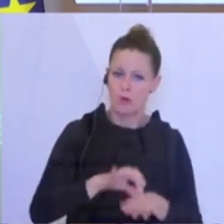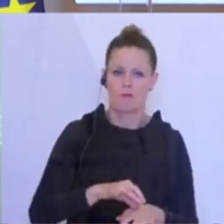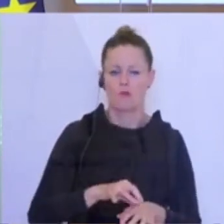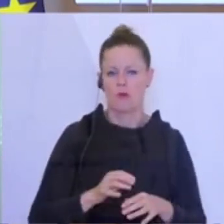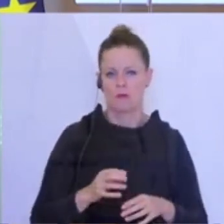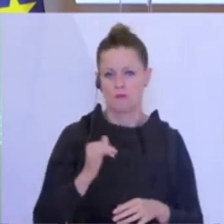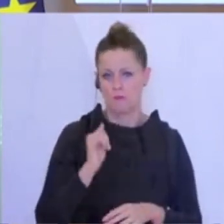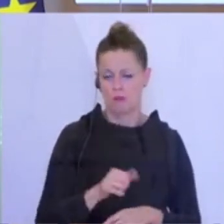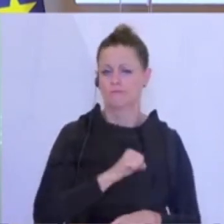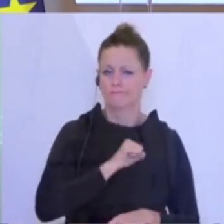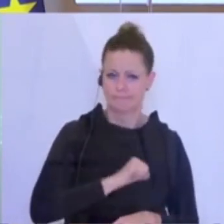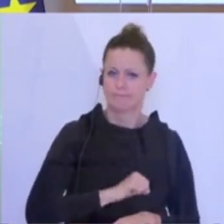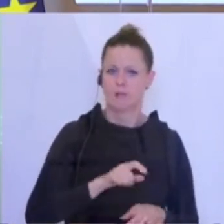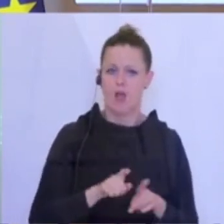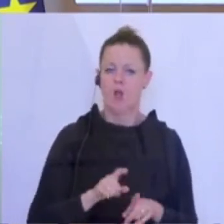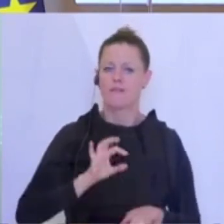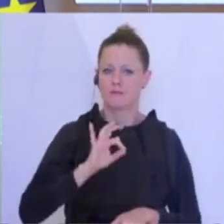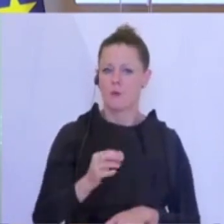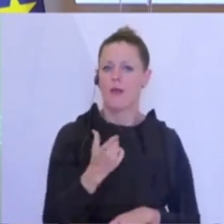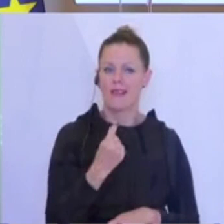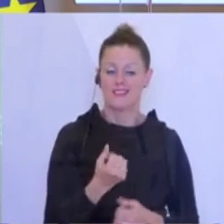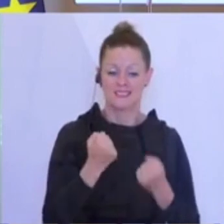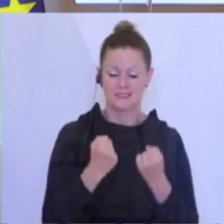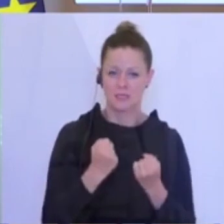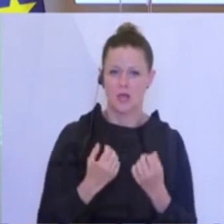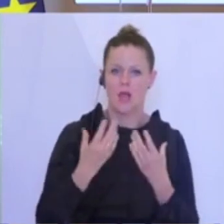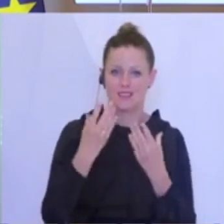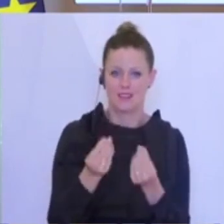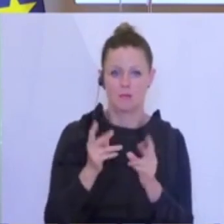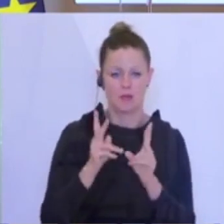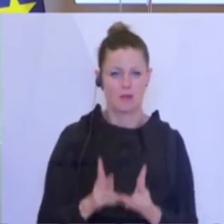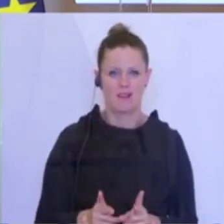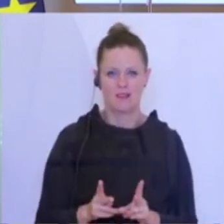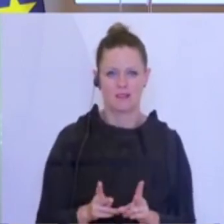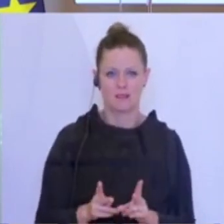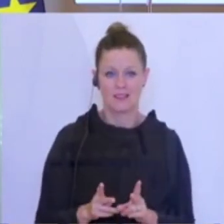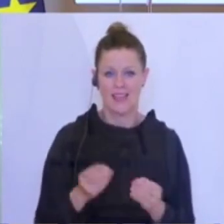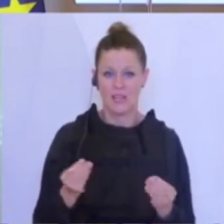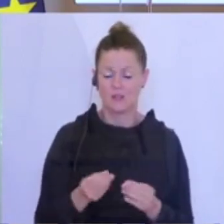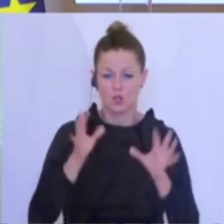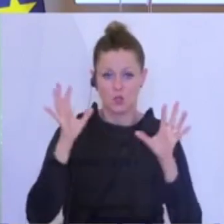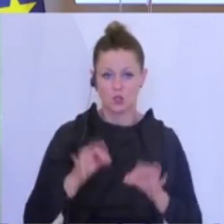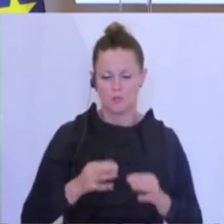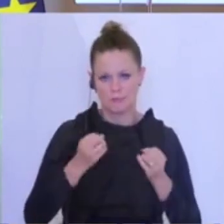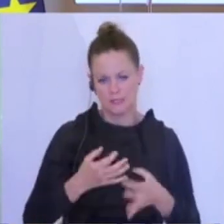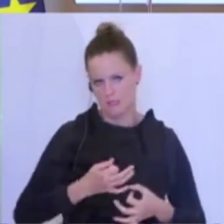wird, um letztlich auch den Eltern eine Sicherheit zu geben, da kann nichts Gravierendes passieren.